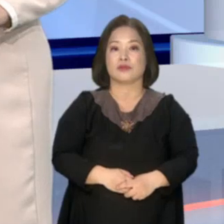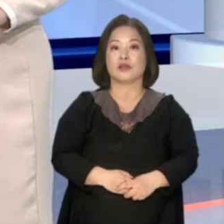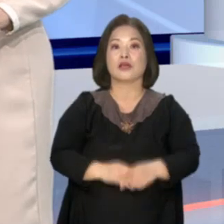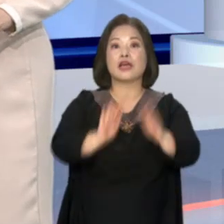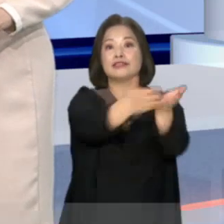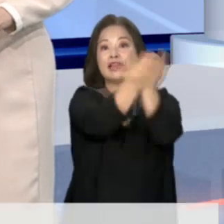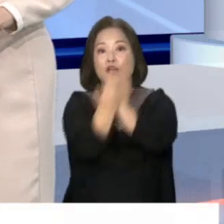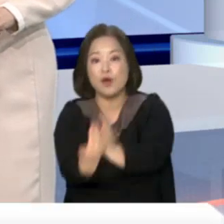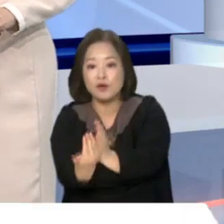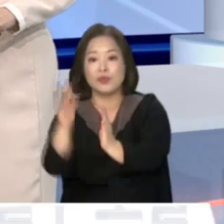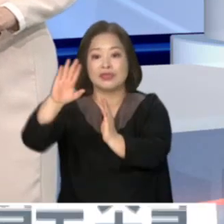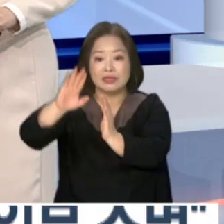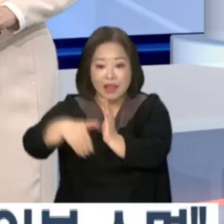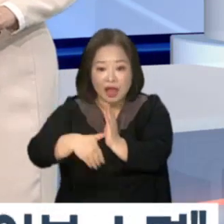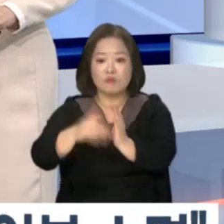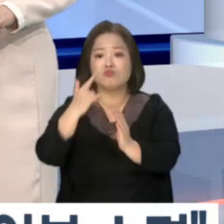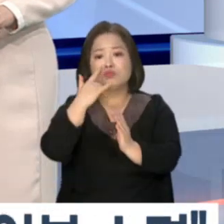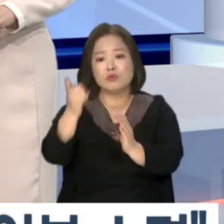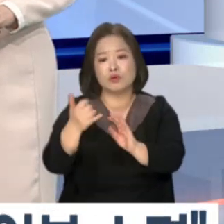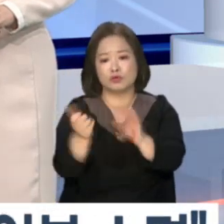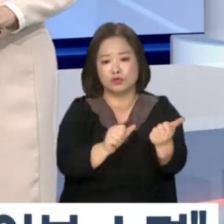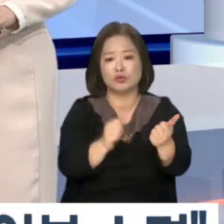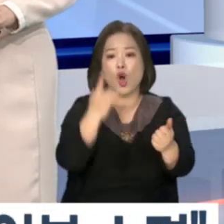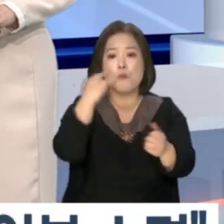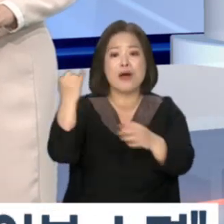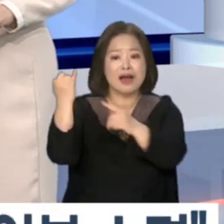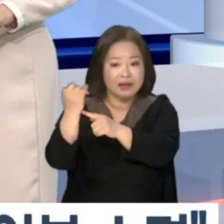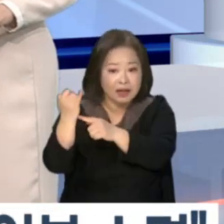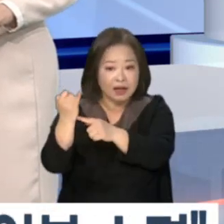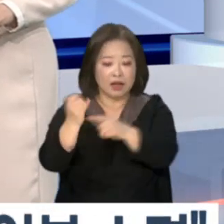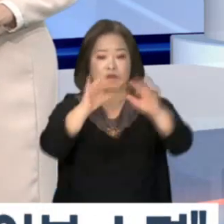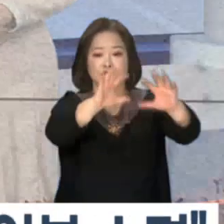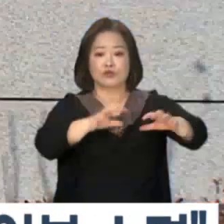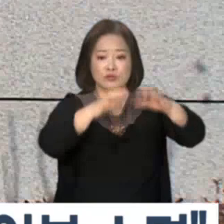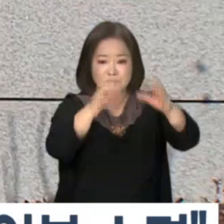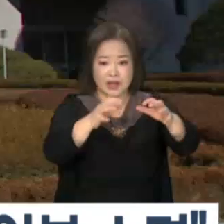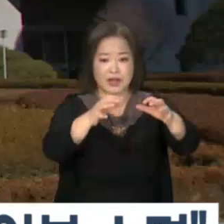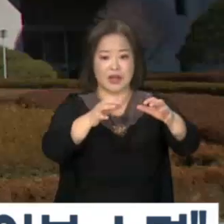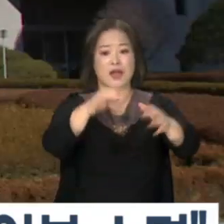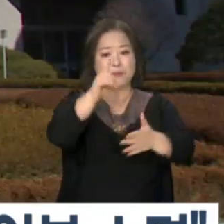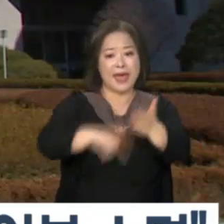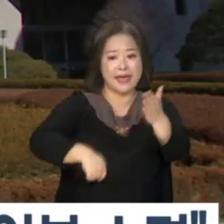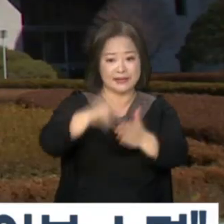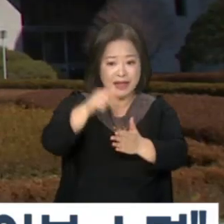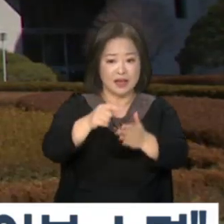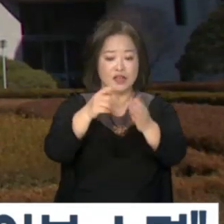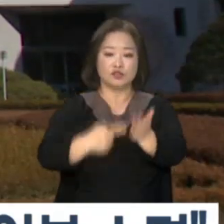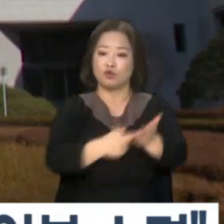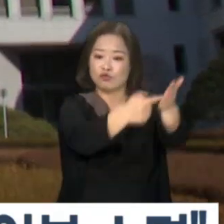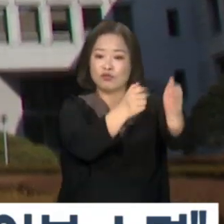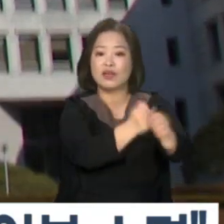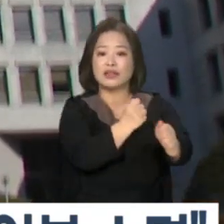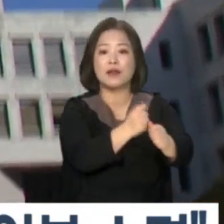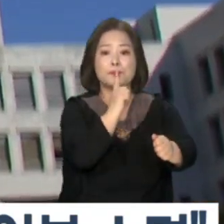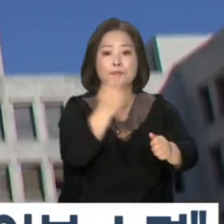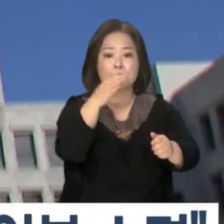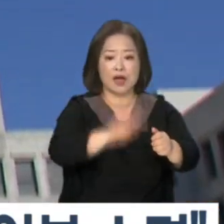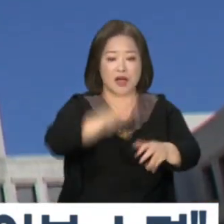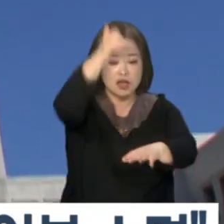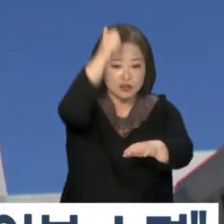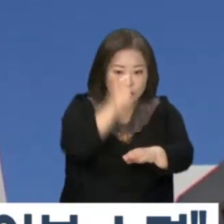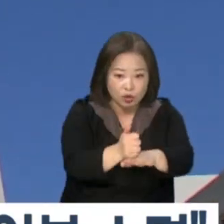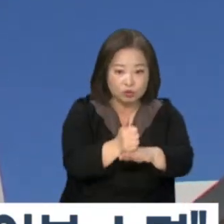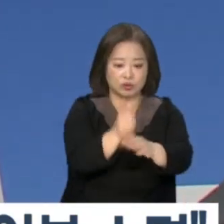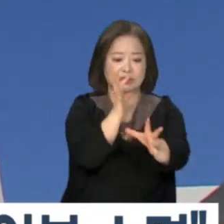세월호 참사로 자녀를 잃은 모친이 뒤늦게 국가 배상 소송을 제기했으나 본인 목 위자료는 법적으로